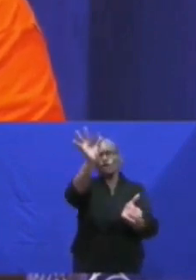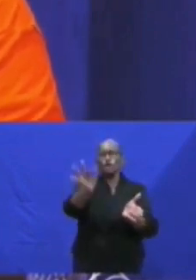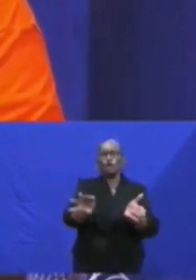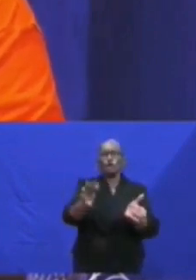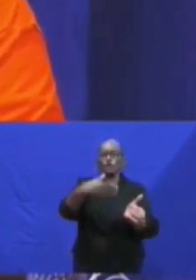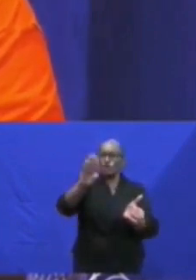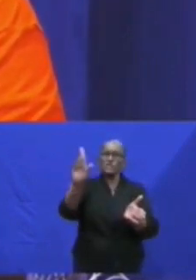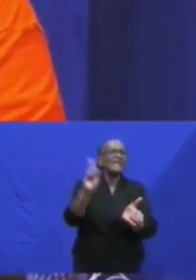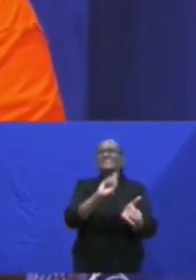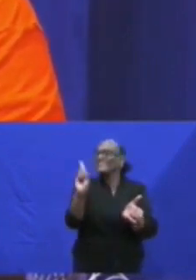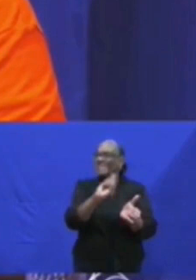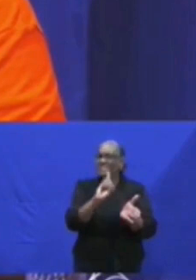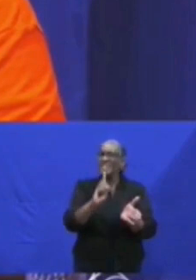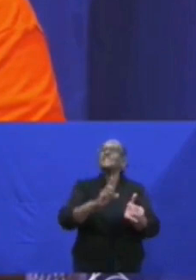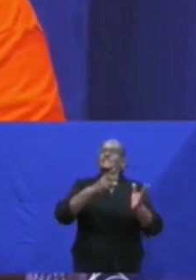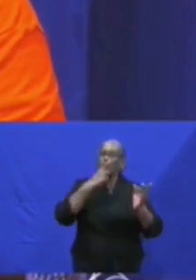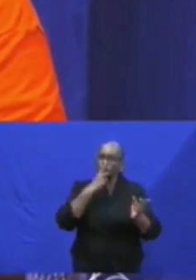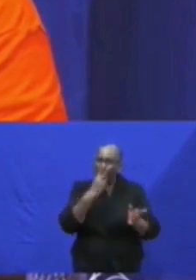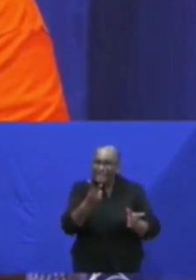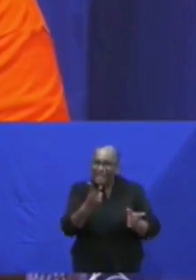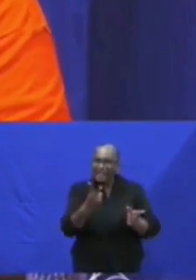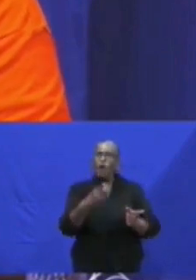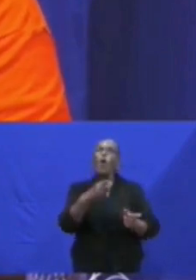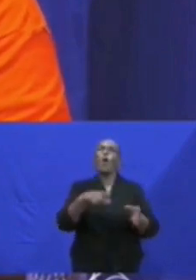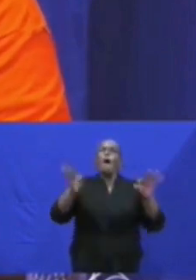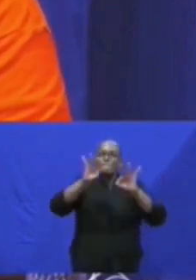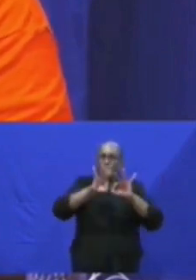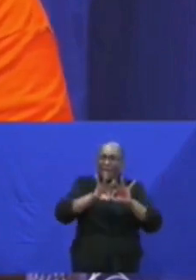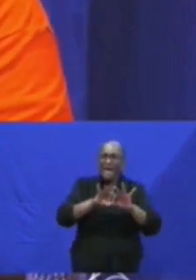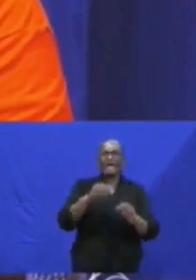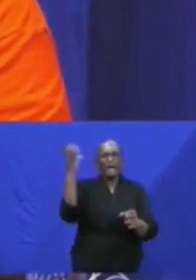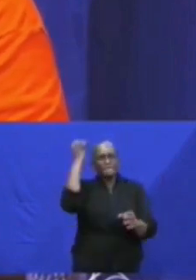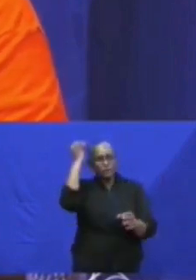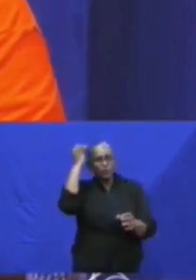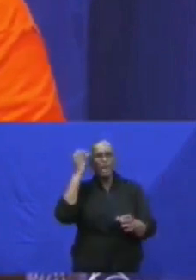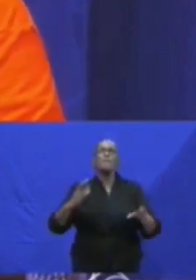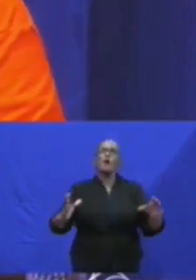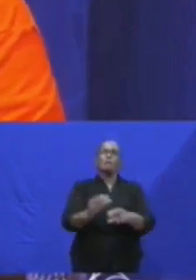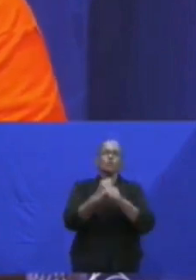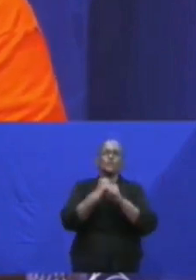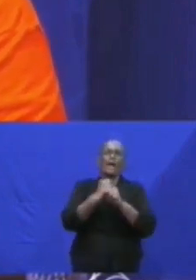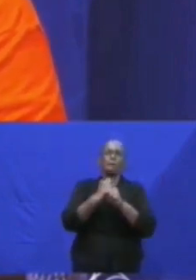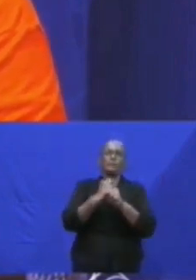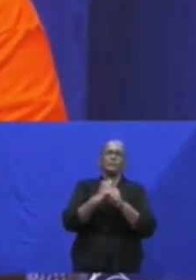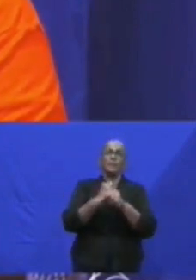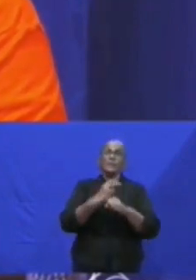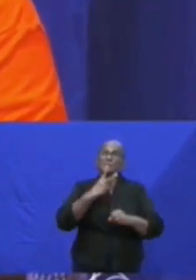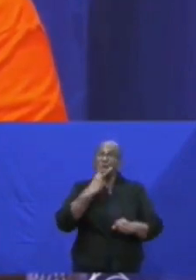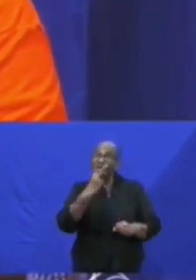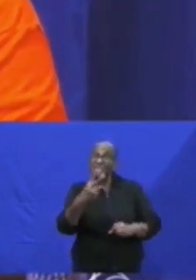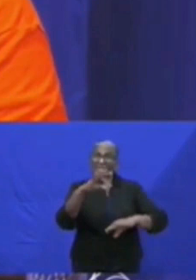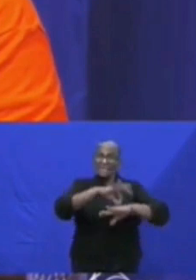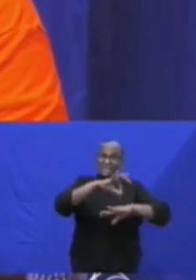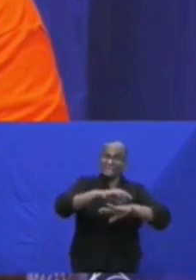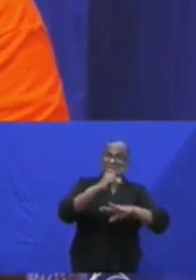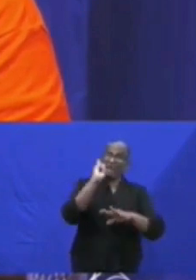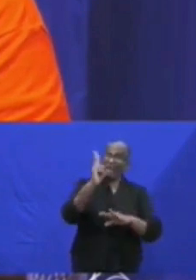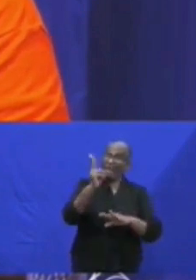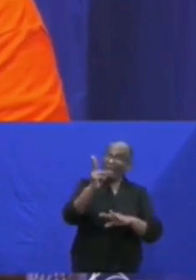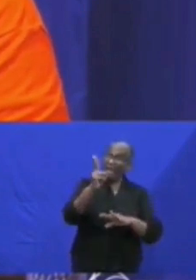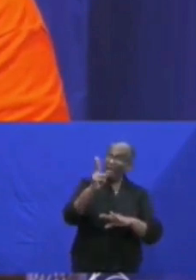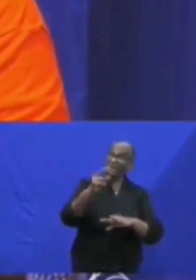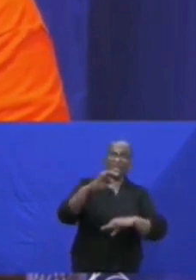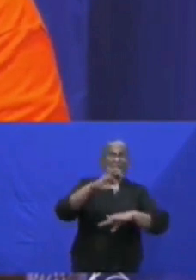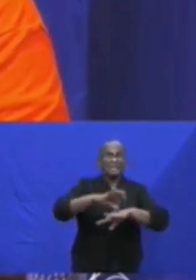dat iedereen duidelijk kan aangeven of kan zien wanneer iemand ziek is of wanneer iemand simuleert. Een vrouw kan niet